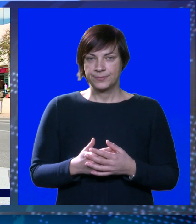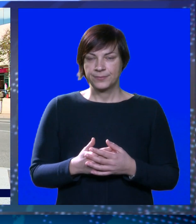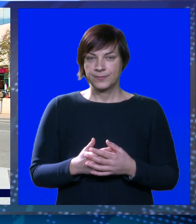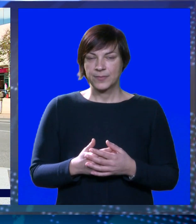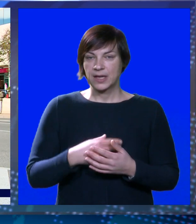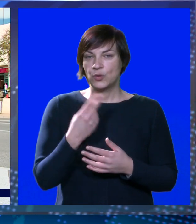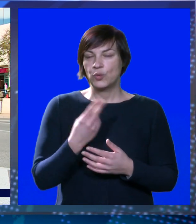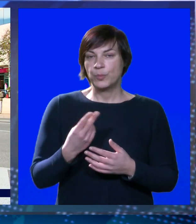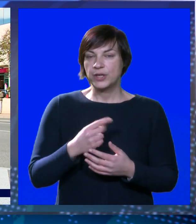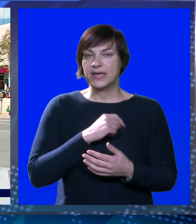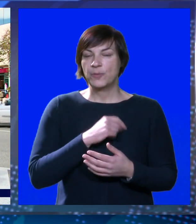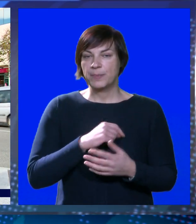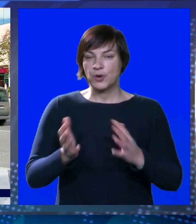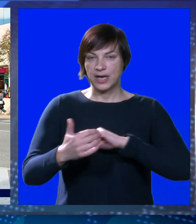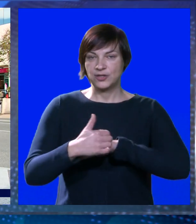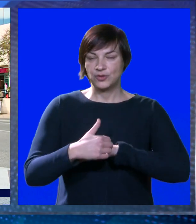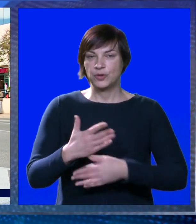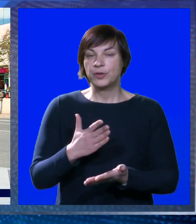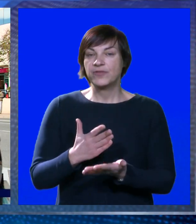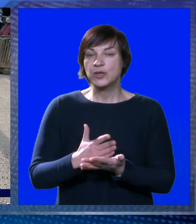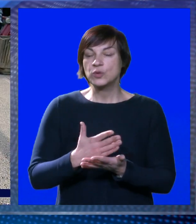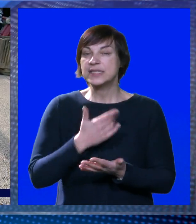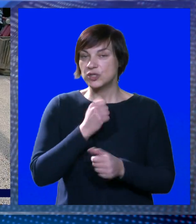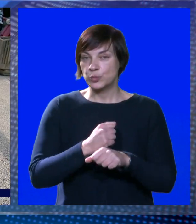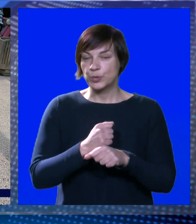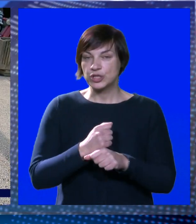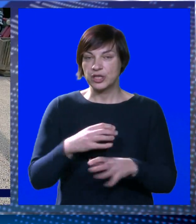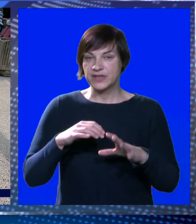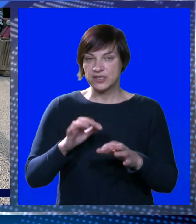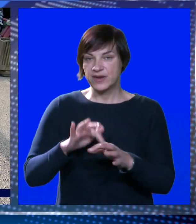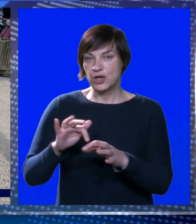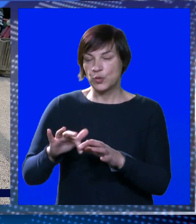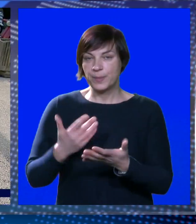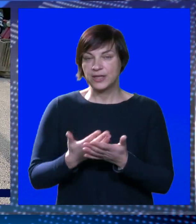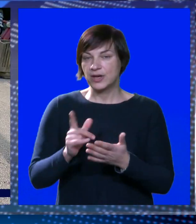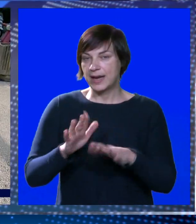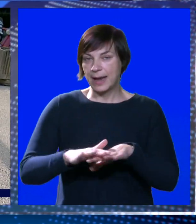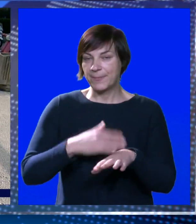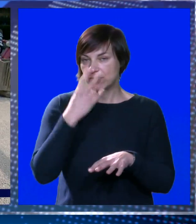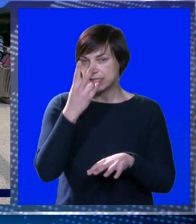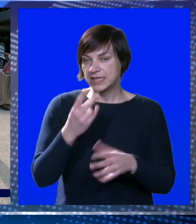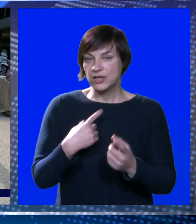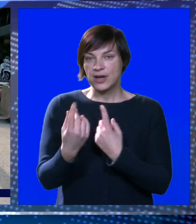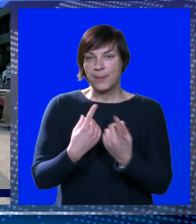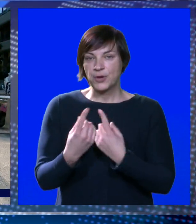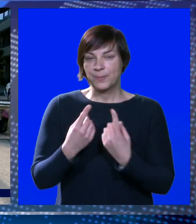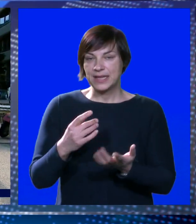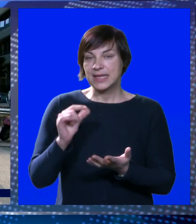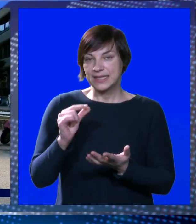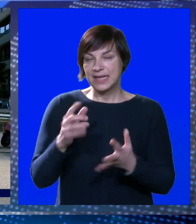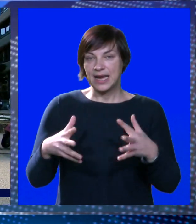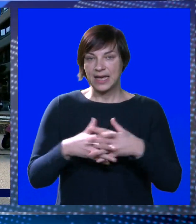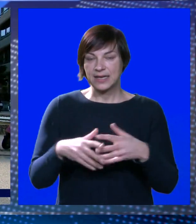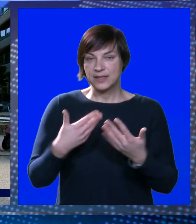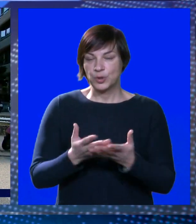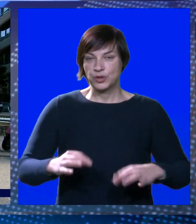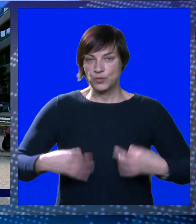U modernom i bogatom Dubrovniku i to baš u srcu poslovne zone, rupe i dokazi ne briga u izgledu jednog od najprometnijih dijelova grada,